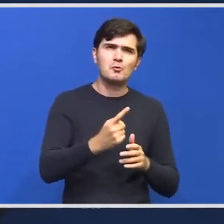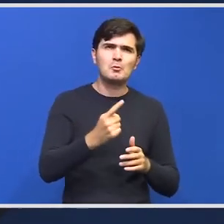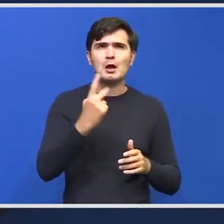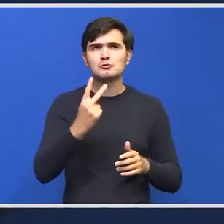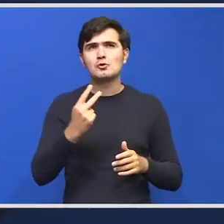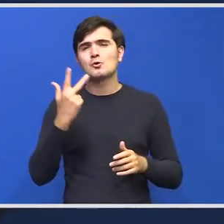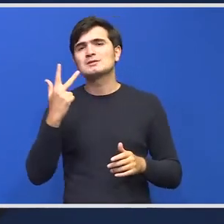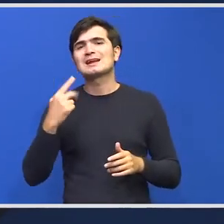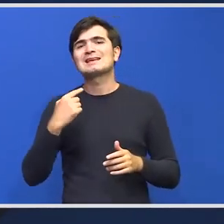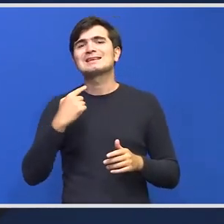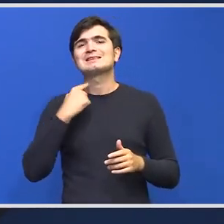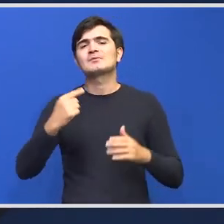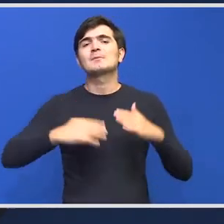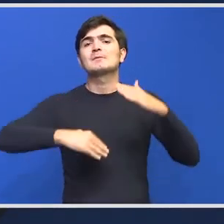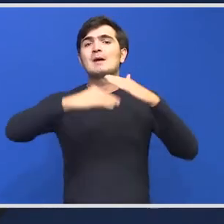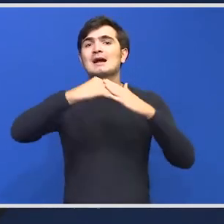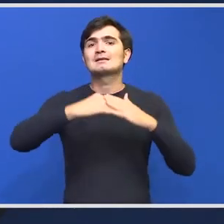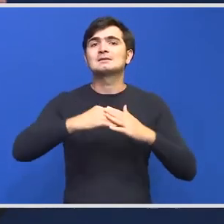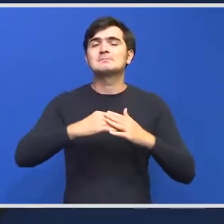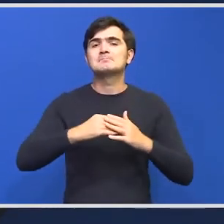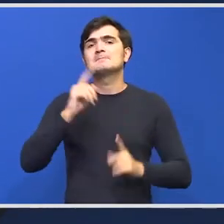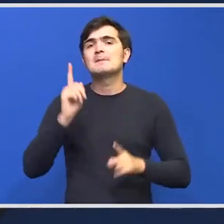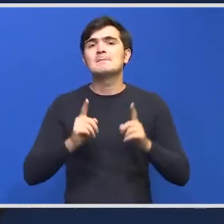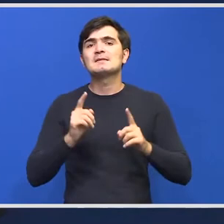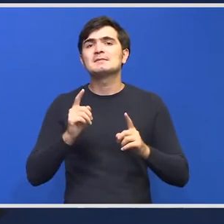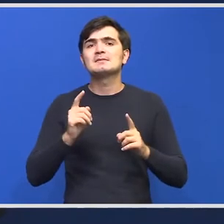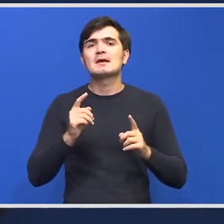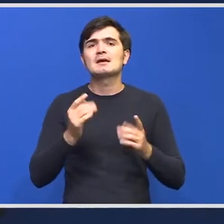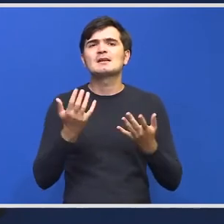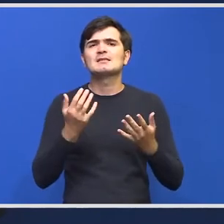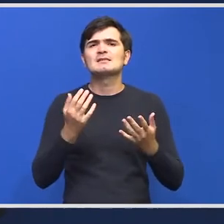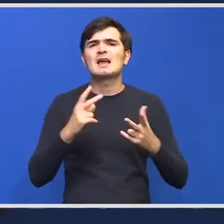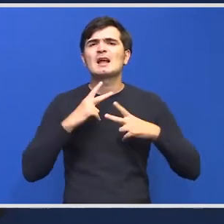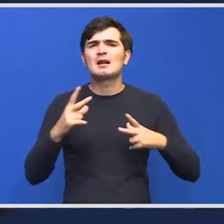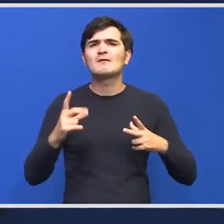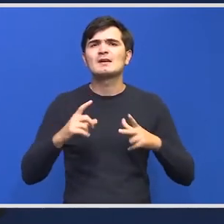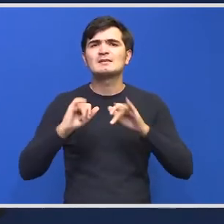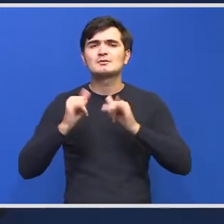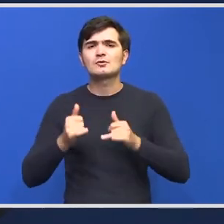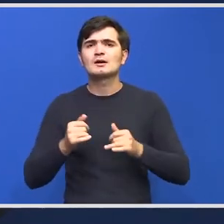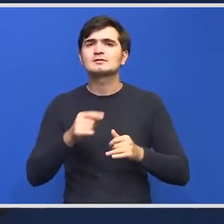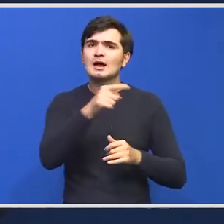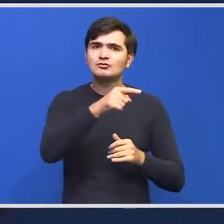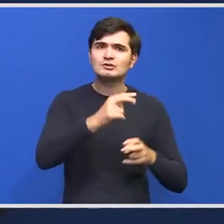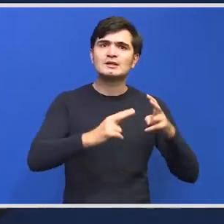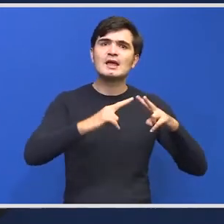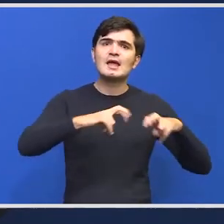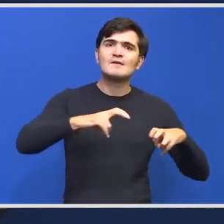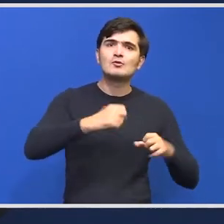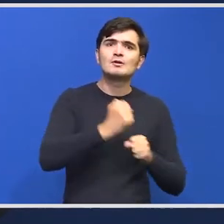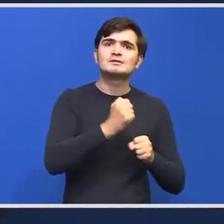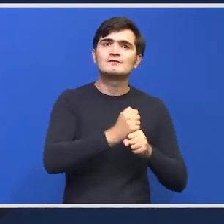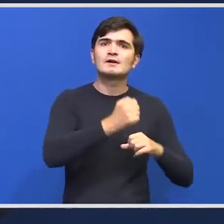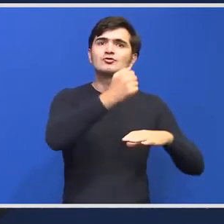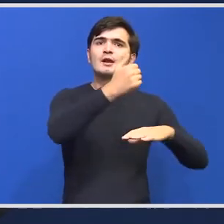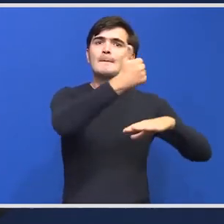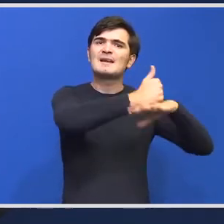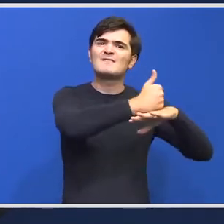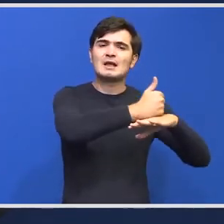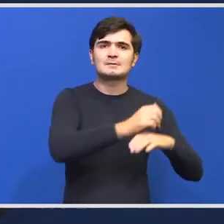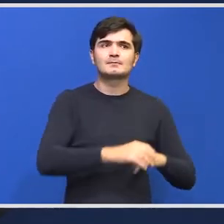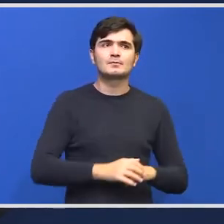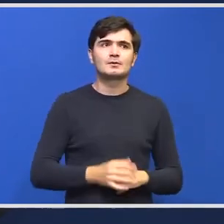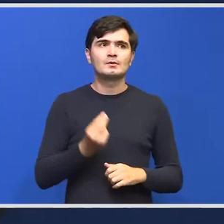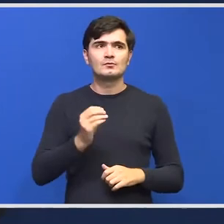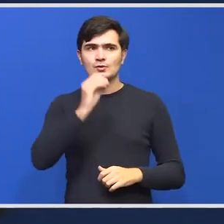funcție de complexitatea calamităților, dar ele se fac evaluările la nivelul județelor, la instituțiile prefectului. Bună